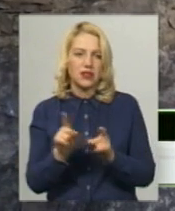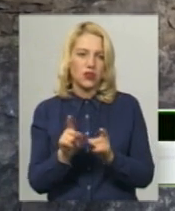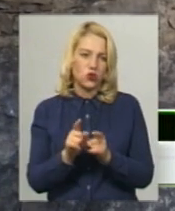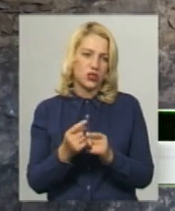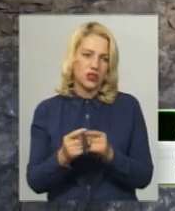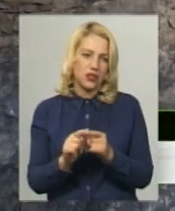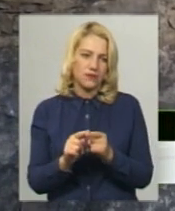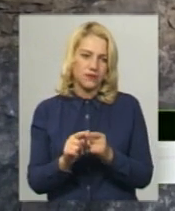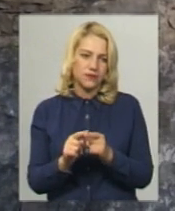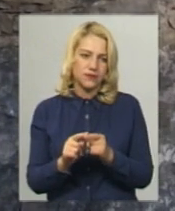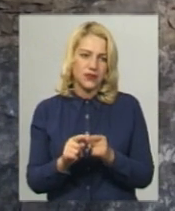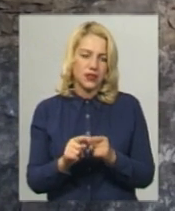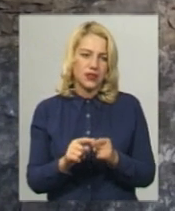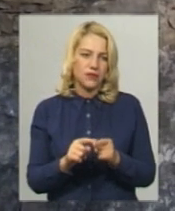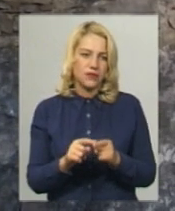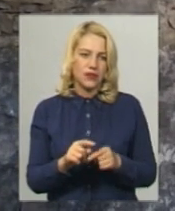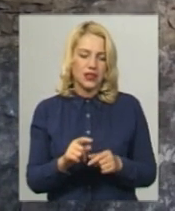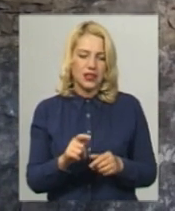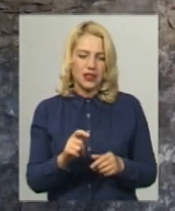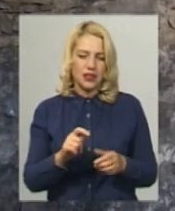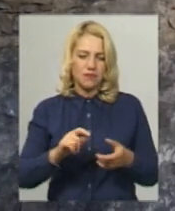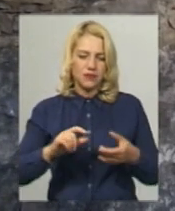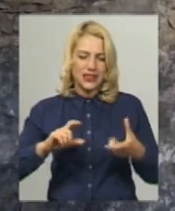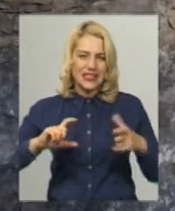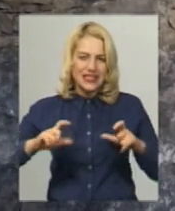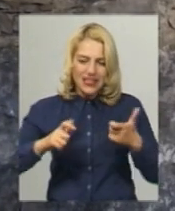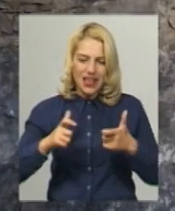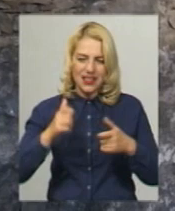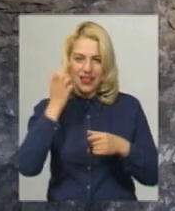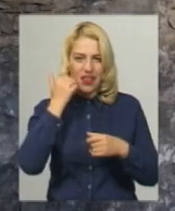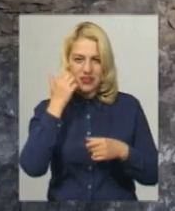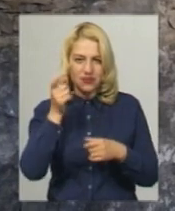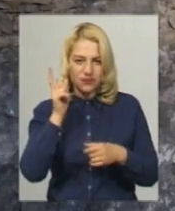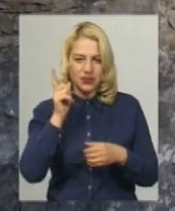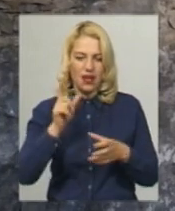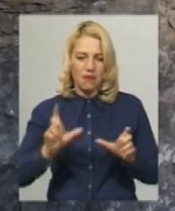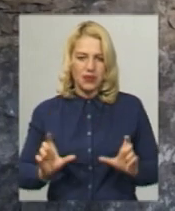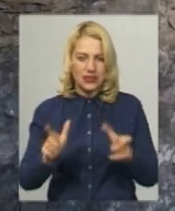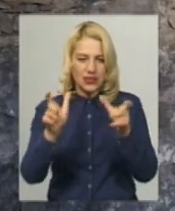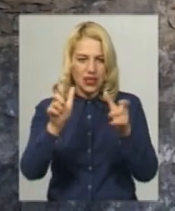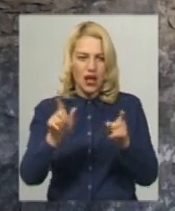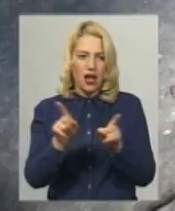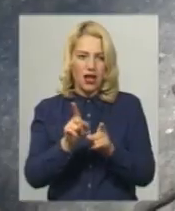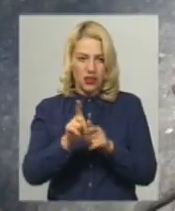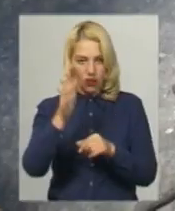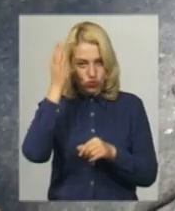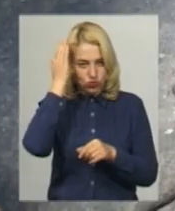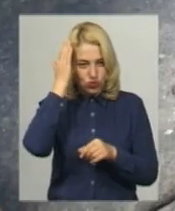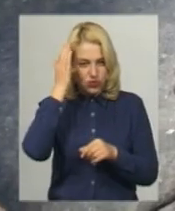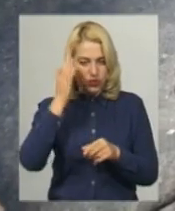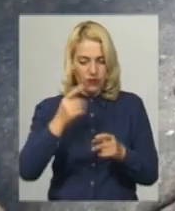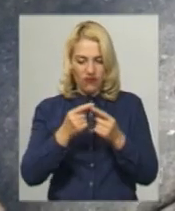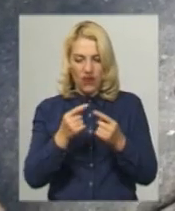бита церва, биті печні кахлі, також фрагменти людських черепів. Хату в